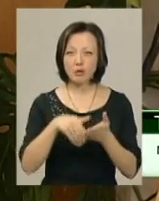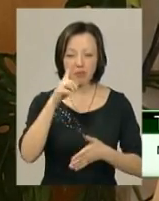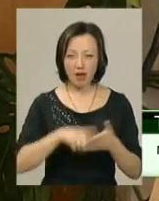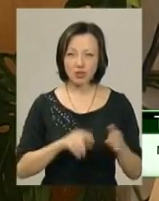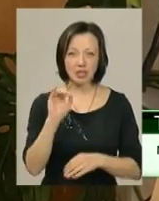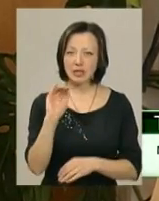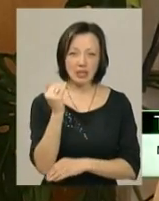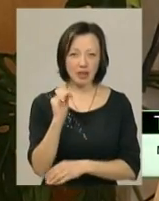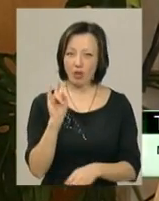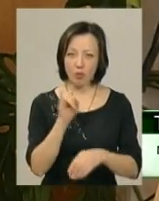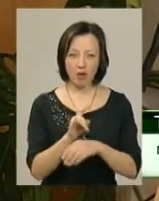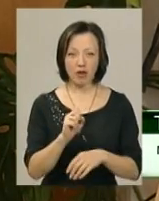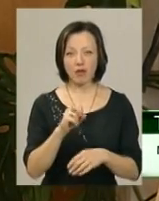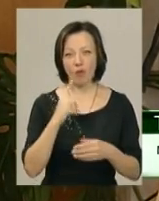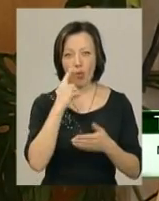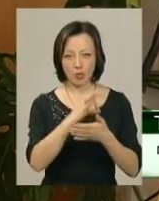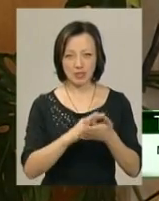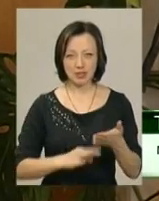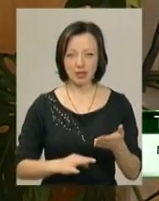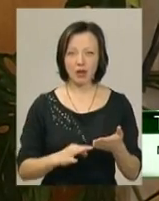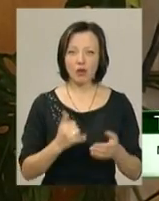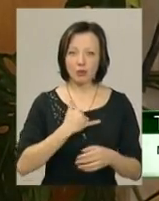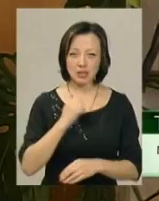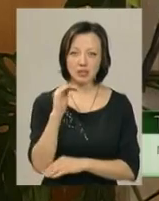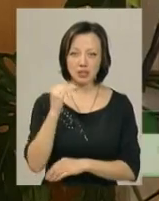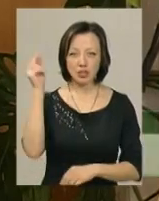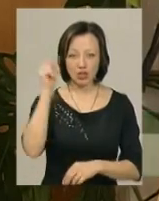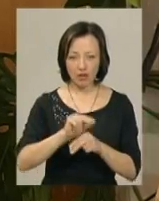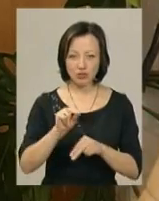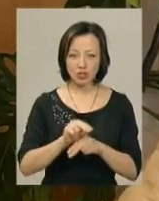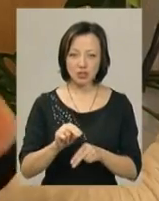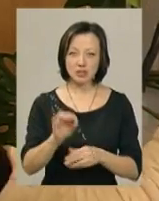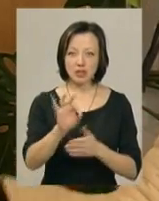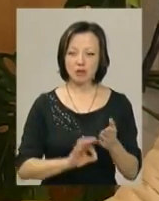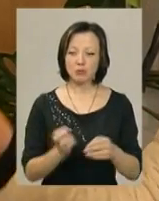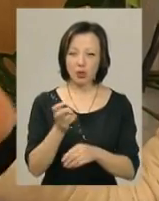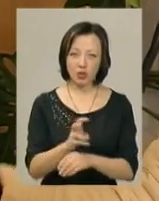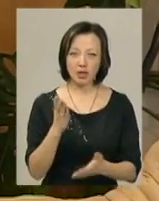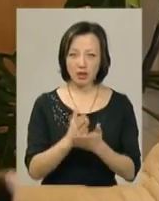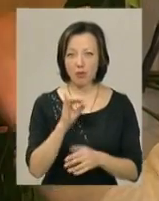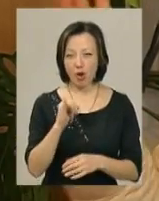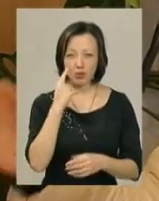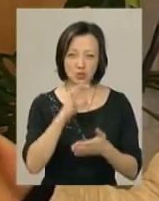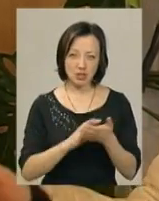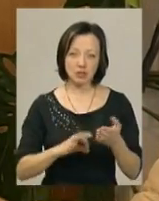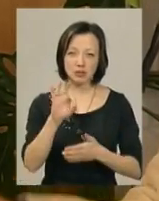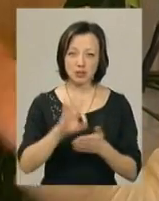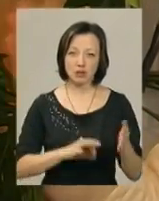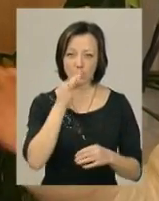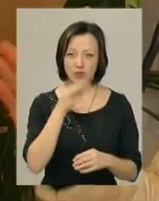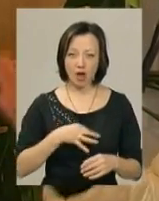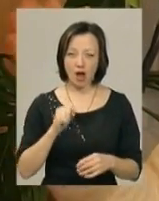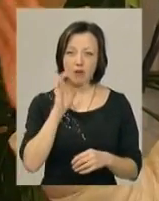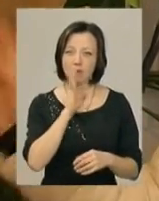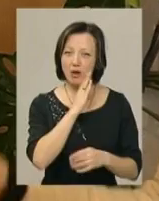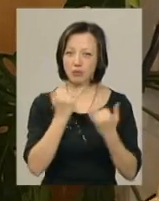обманює, хоча в плані оцінок. Тому що в нас дитина навчена, вже з порогу приходить, якщо є погана оцінка, вона одразу говорить. А